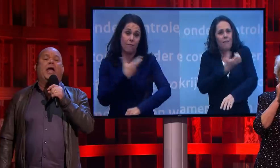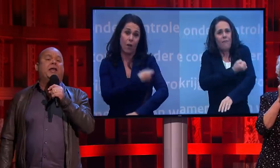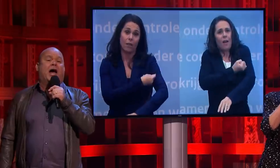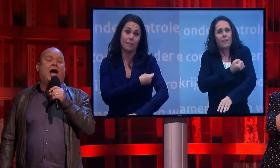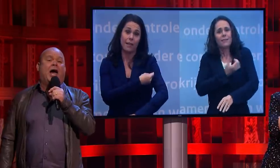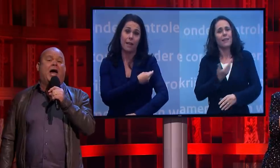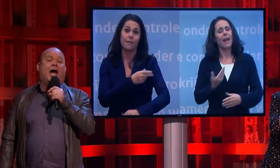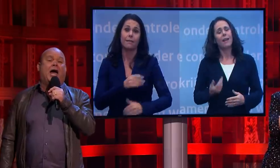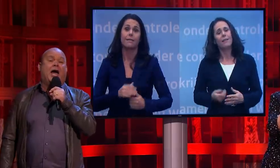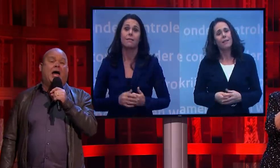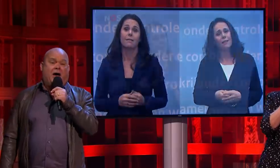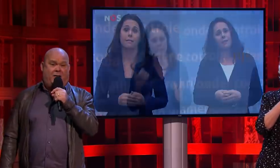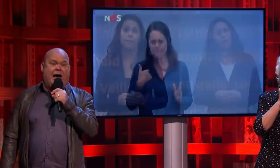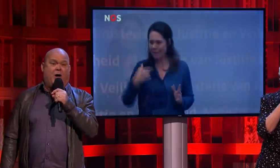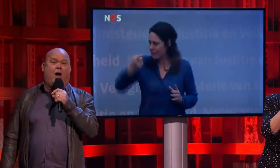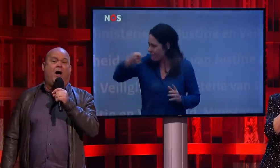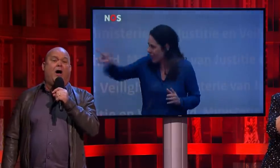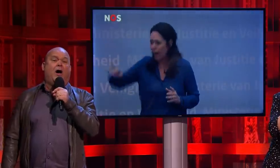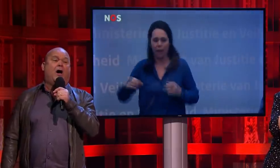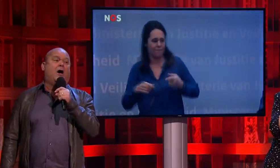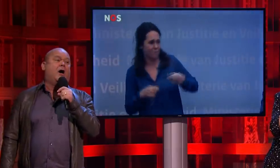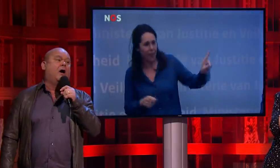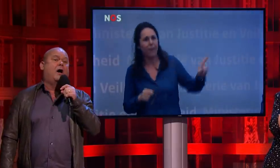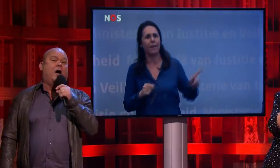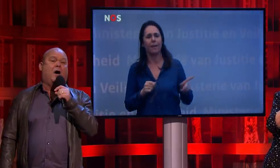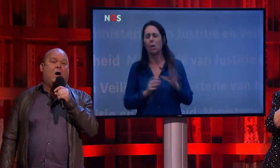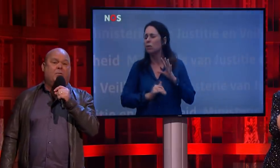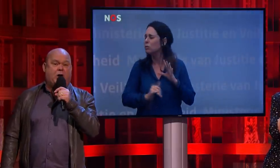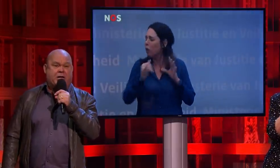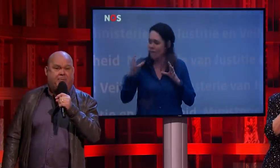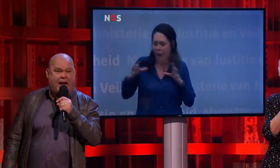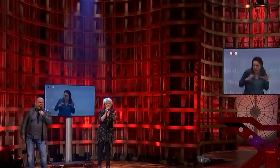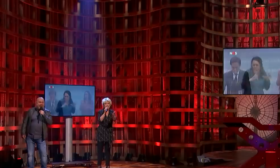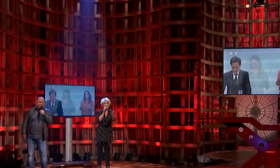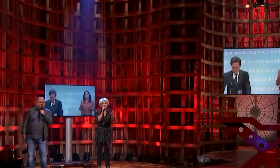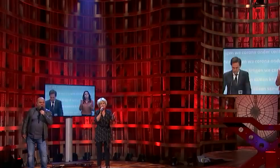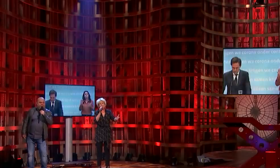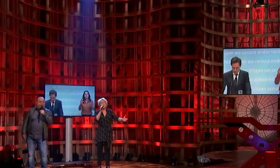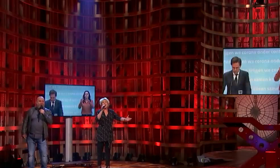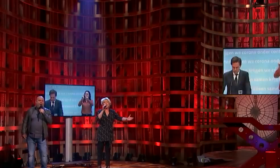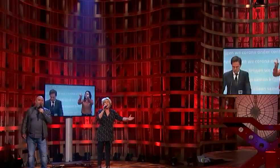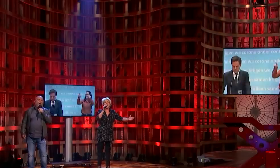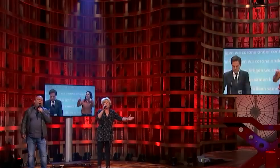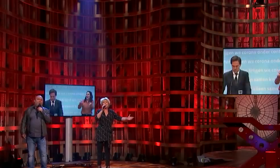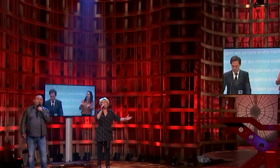zo onverteerbaar. Want jij verzacht al onze pijn, kun je niet blijven.